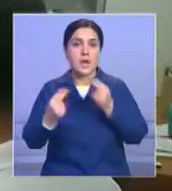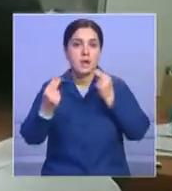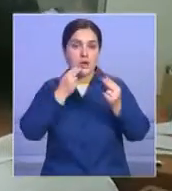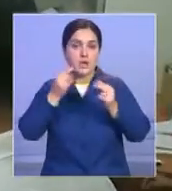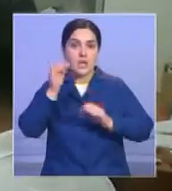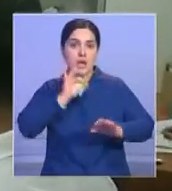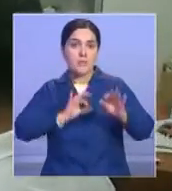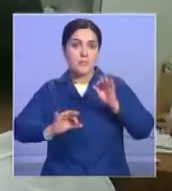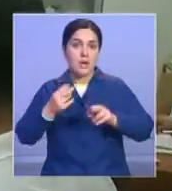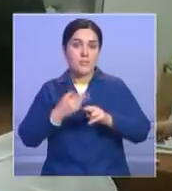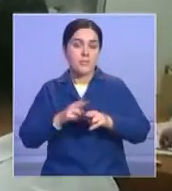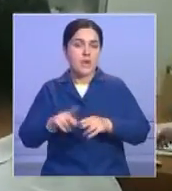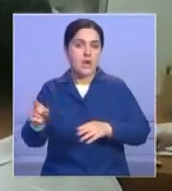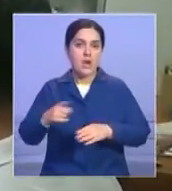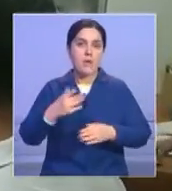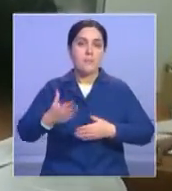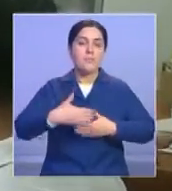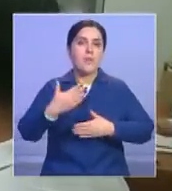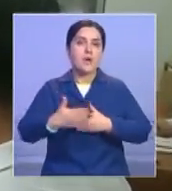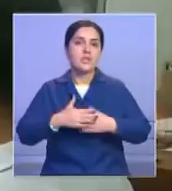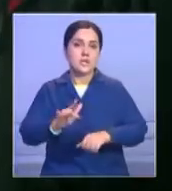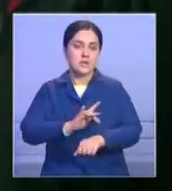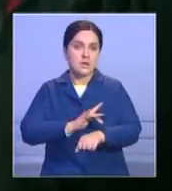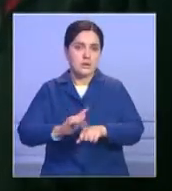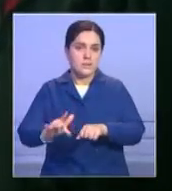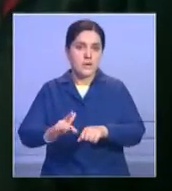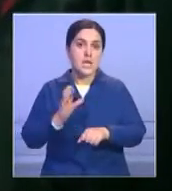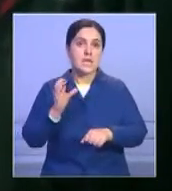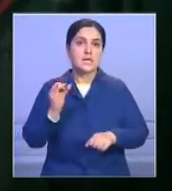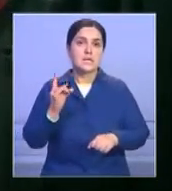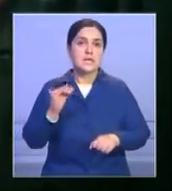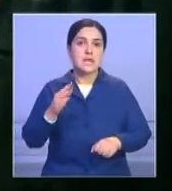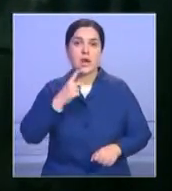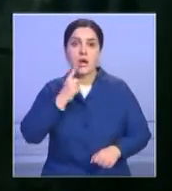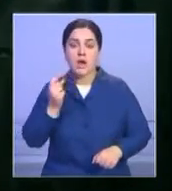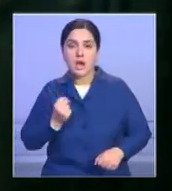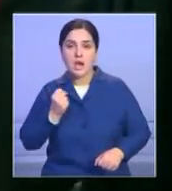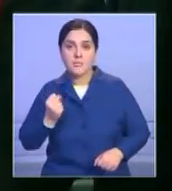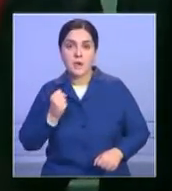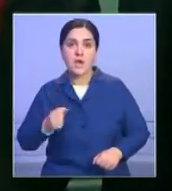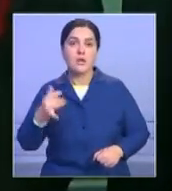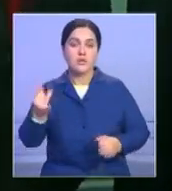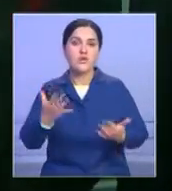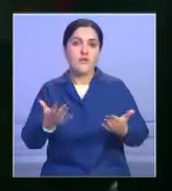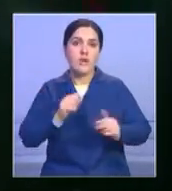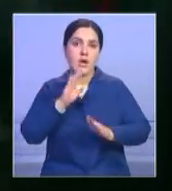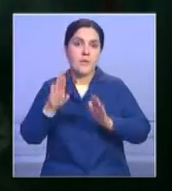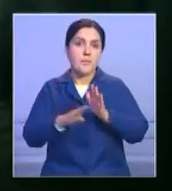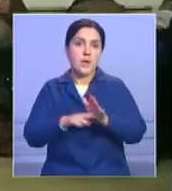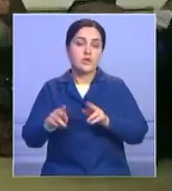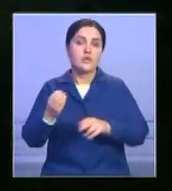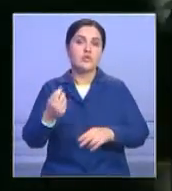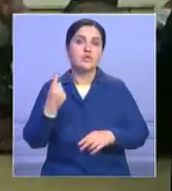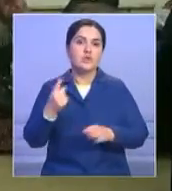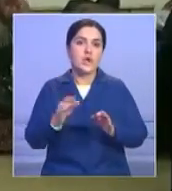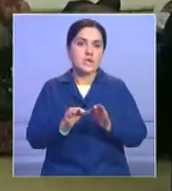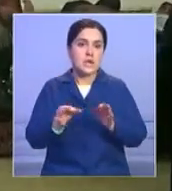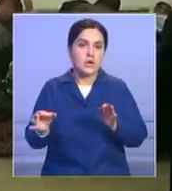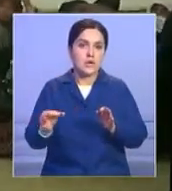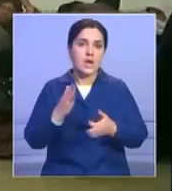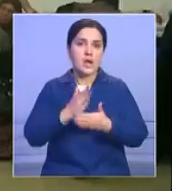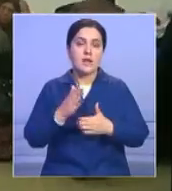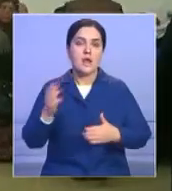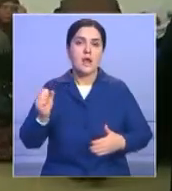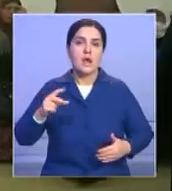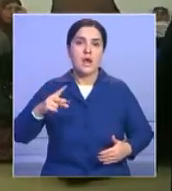этом запасы продовольствия и медикаментов в этих кварталах почти исчерпаны. Между тем, сирийская армия и ее союзники взяли под контроль еще один